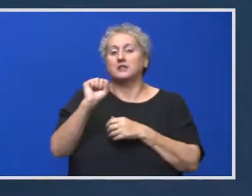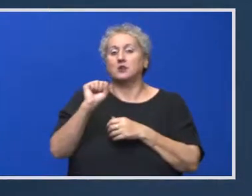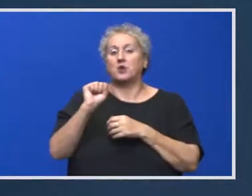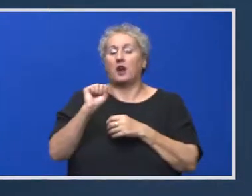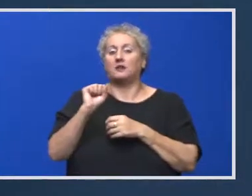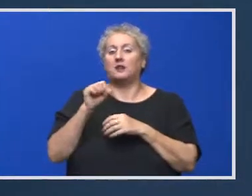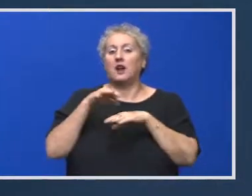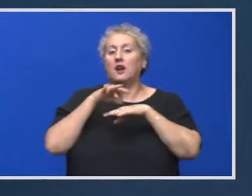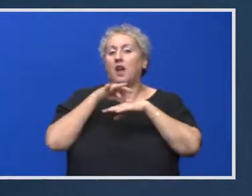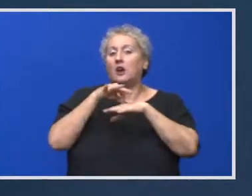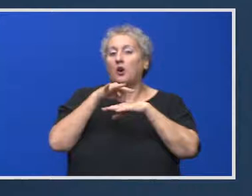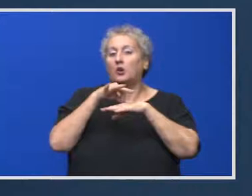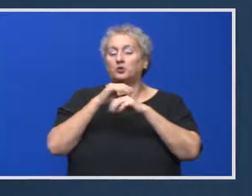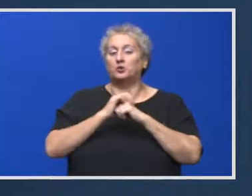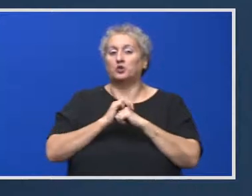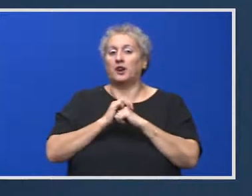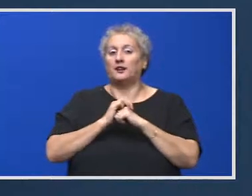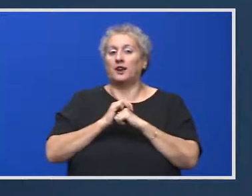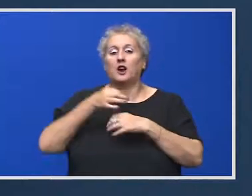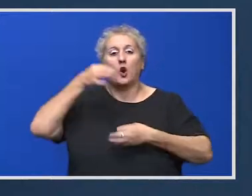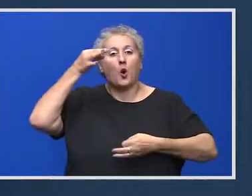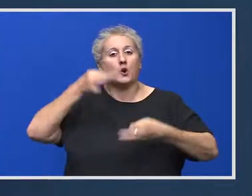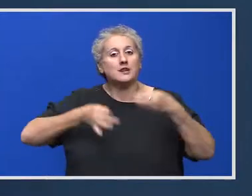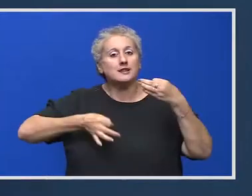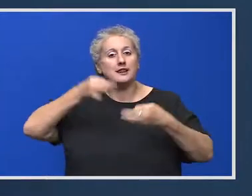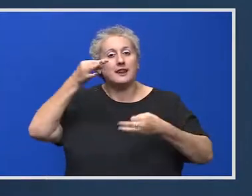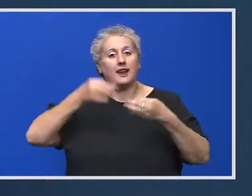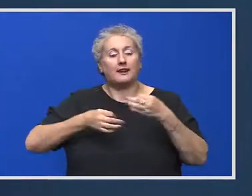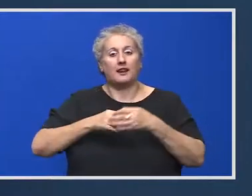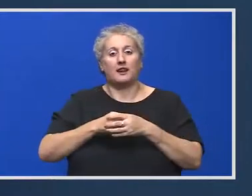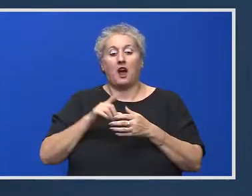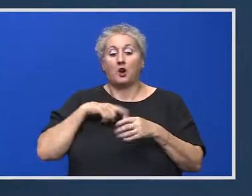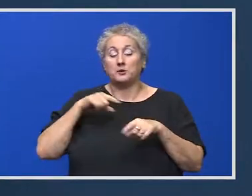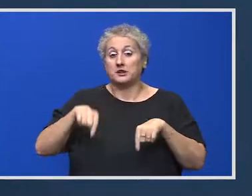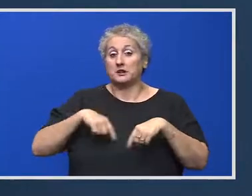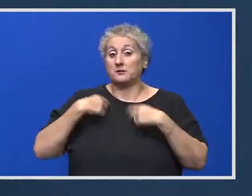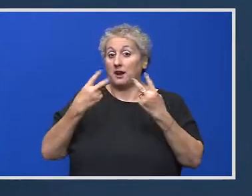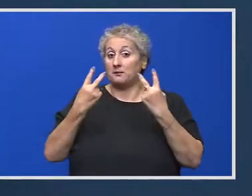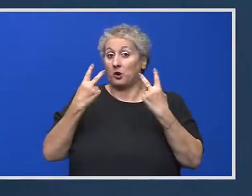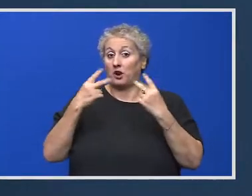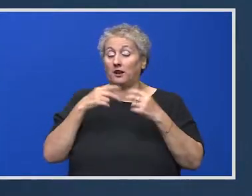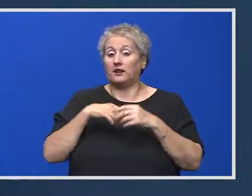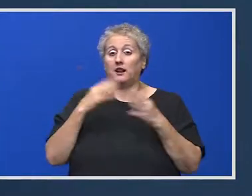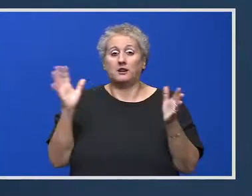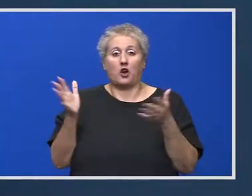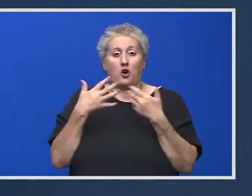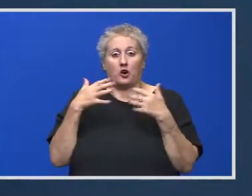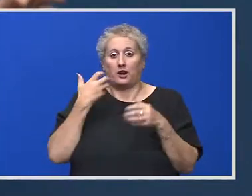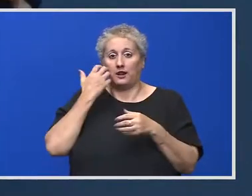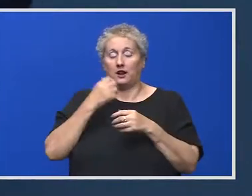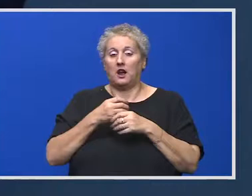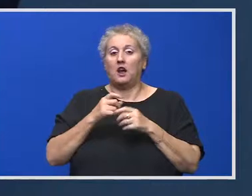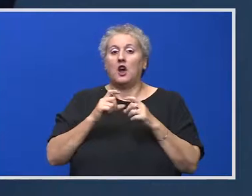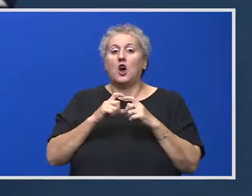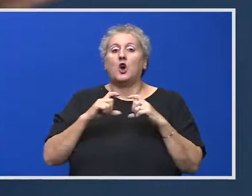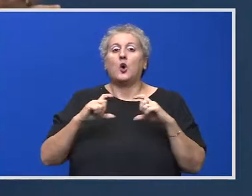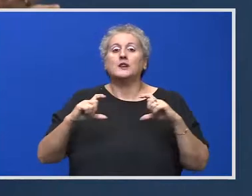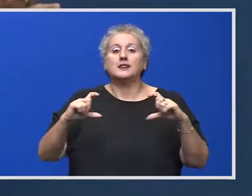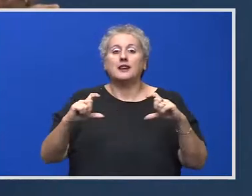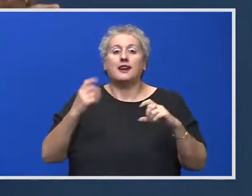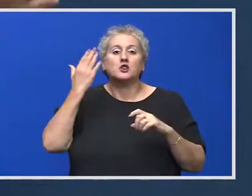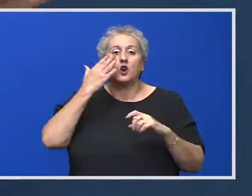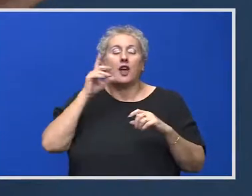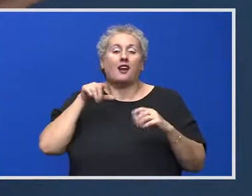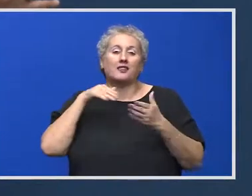managementului activităților de consiliere, care sunt acum mai importante decât oricând. Consiliere școlară ar urma să stea în